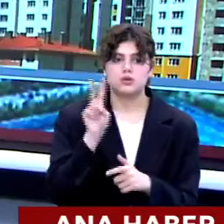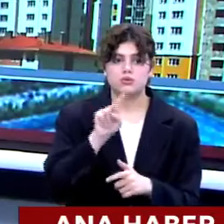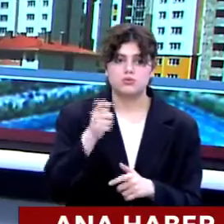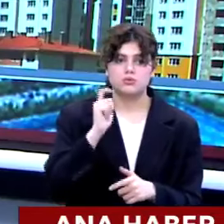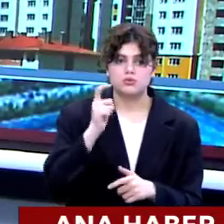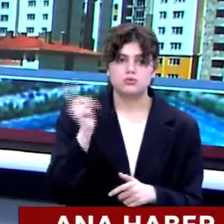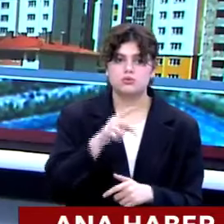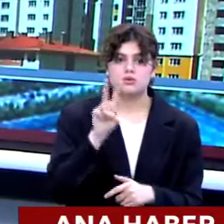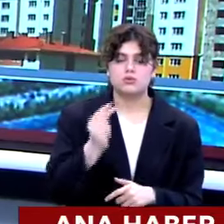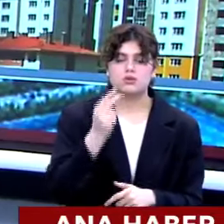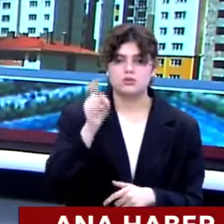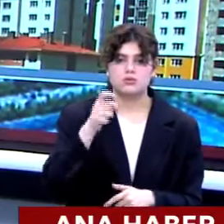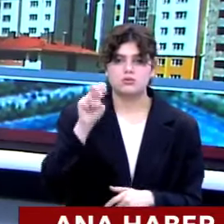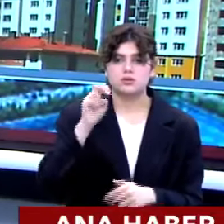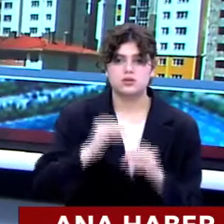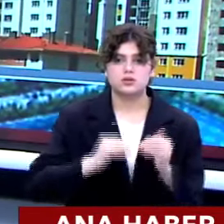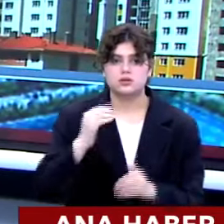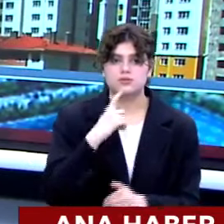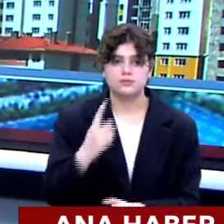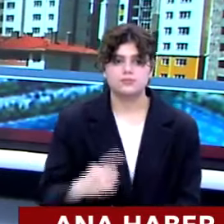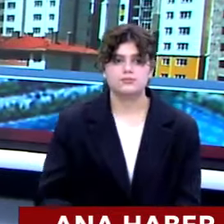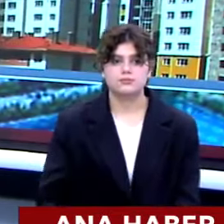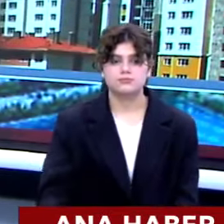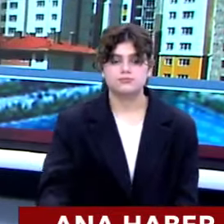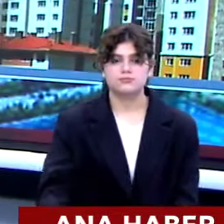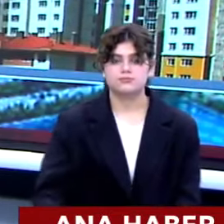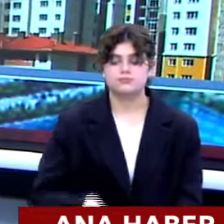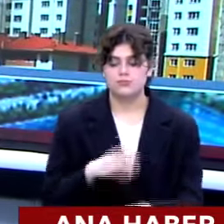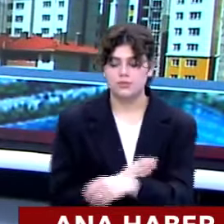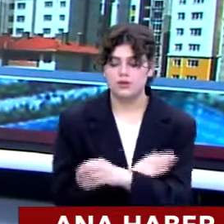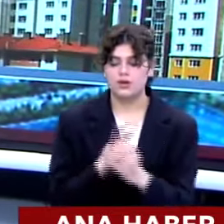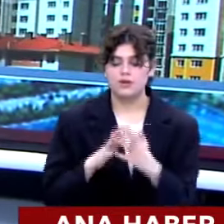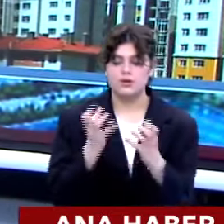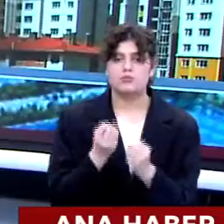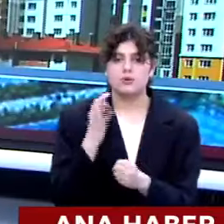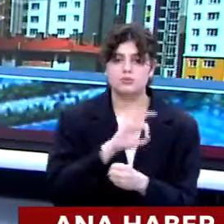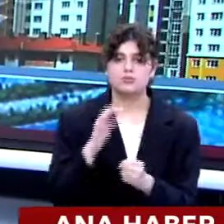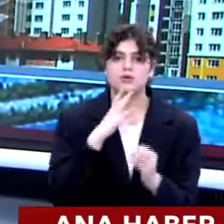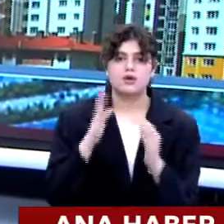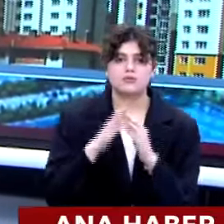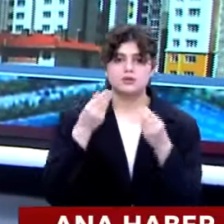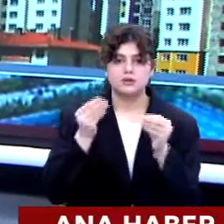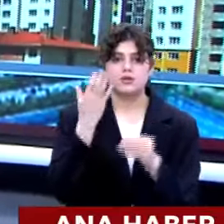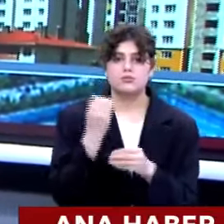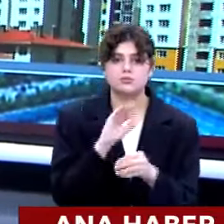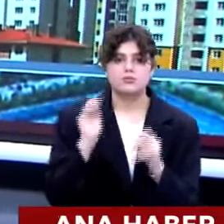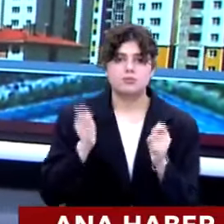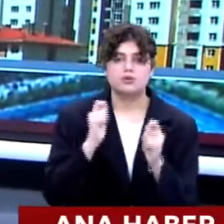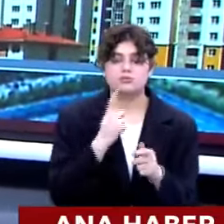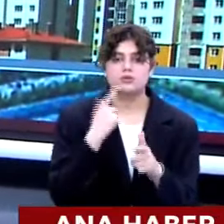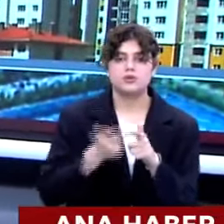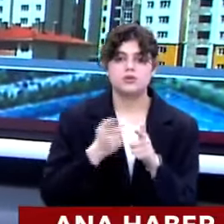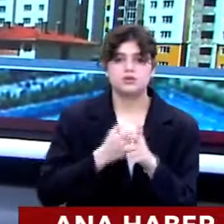.9'dan %27.8'e yükseldi. Vatandaş ev alamayınca, konut satın alamayınca mecburen